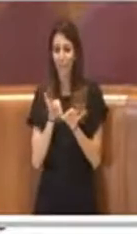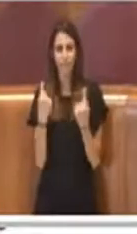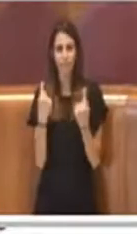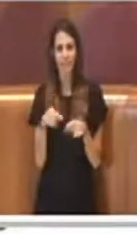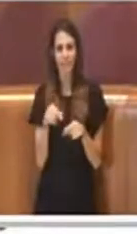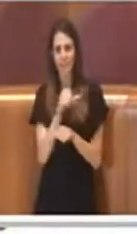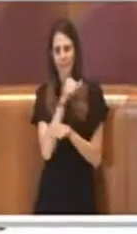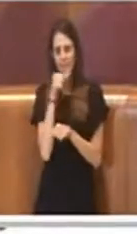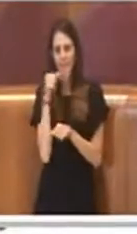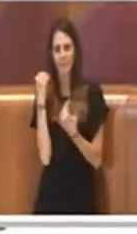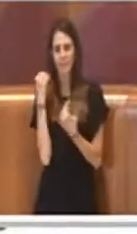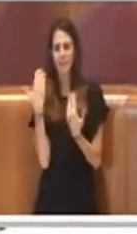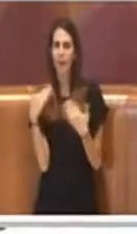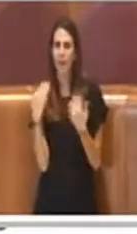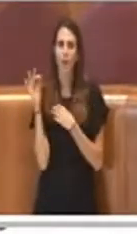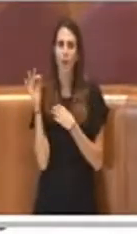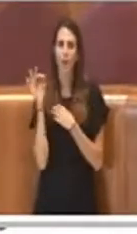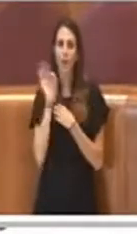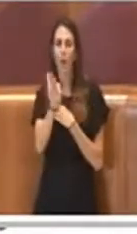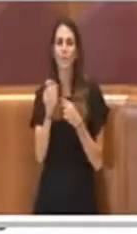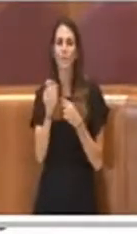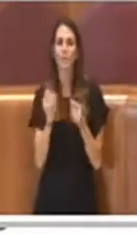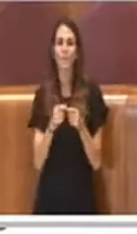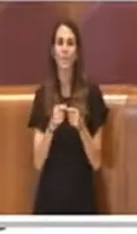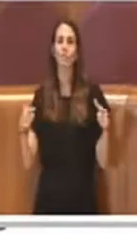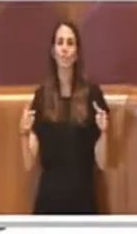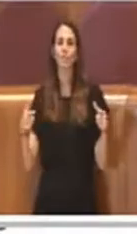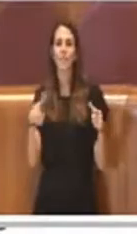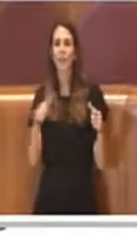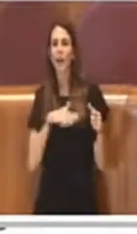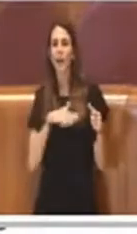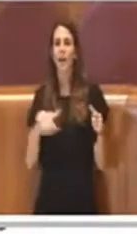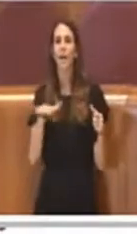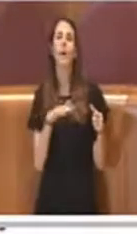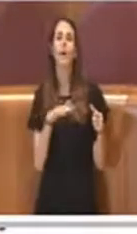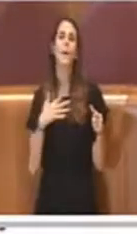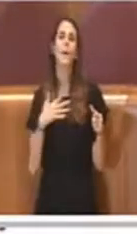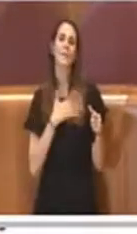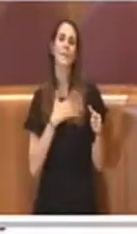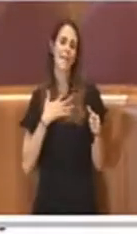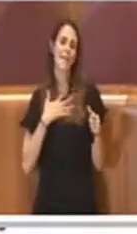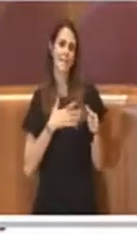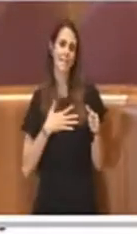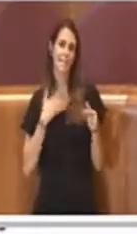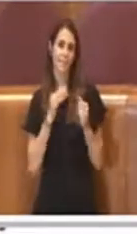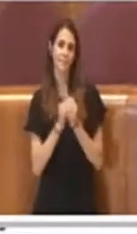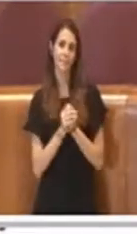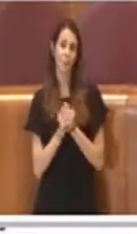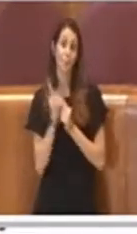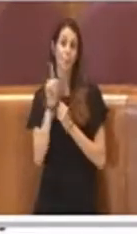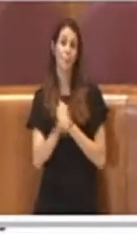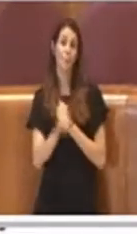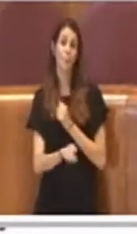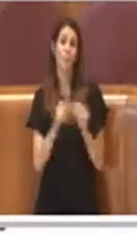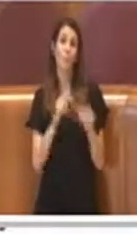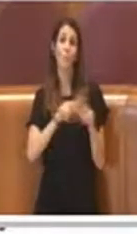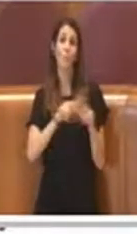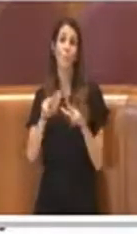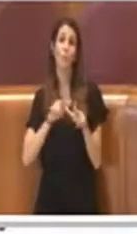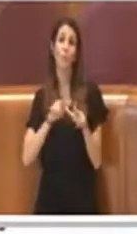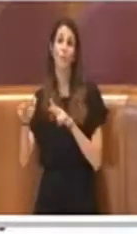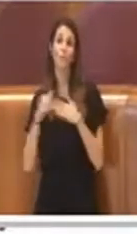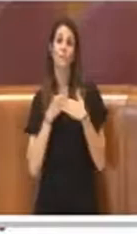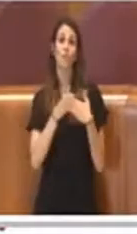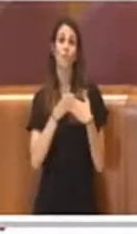per il bene del territorio e per aiutare i municipi, il municipio in questo caso